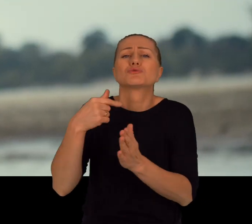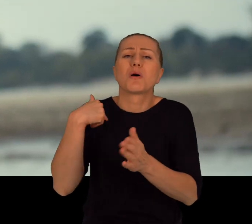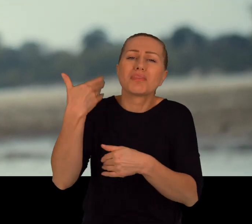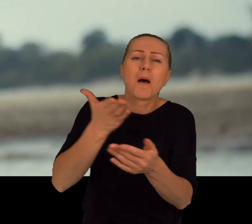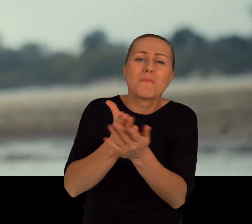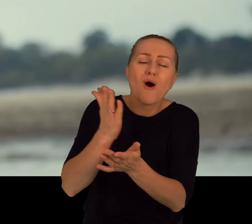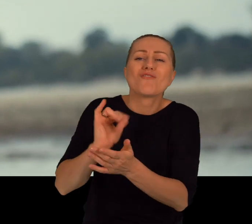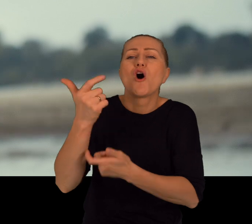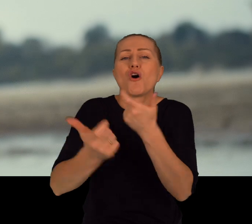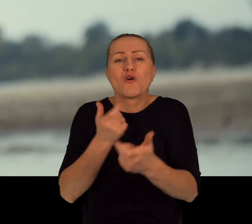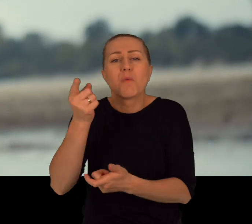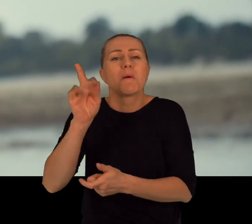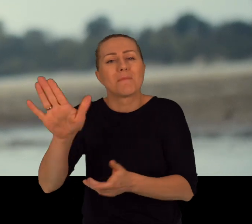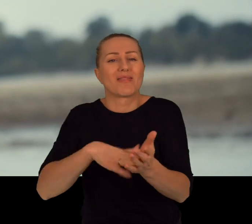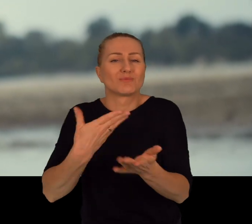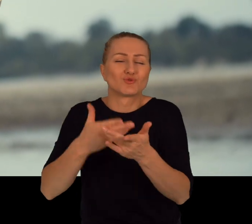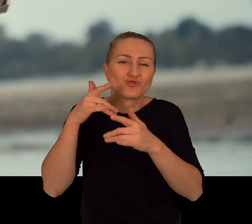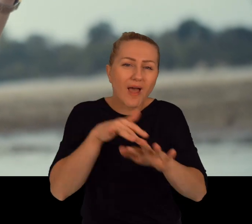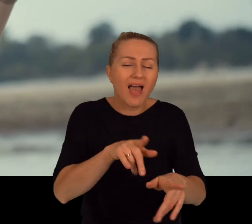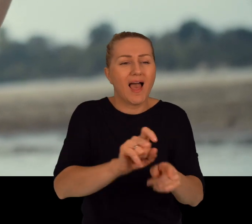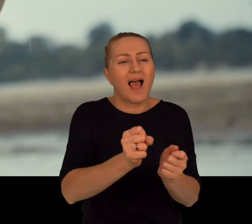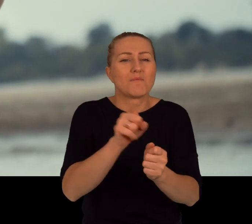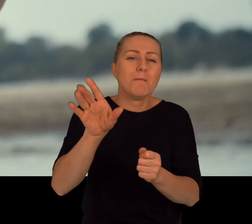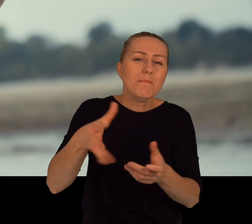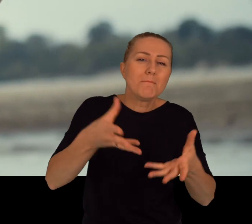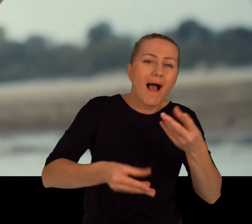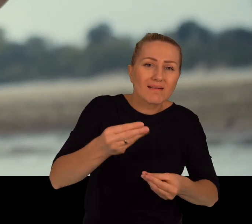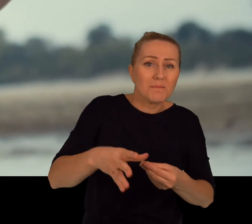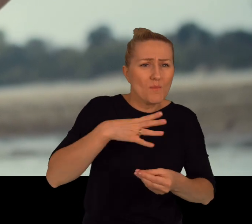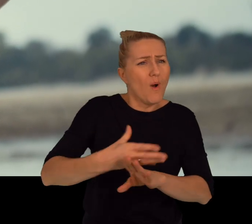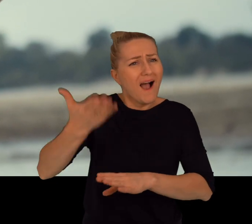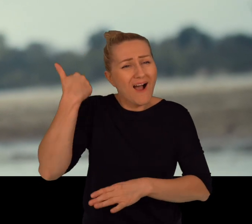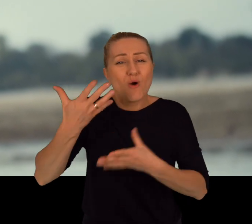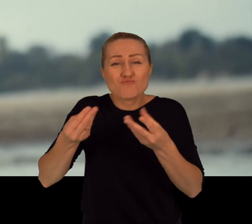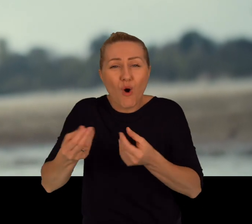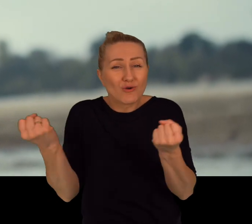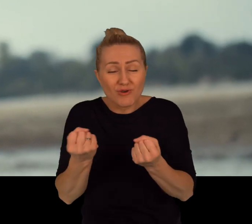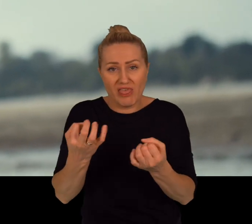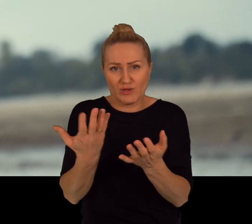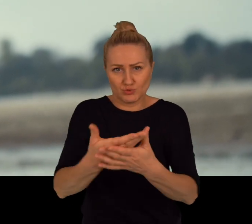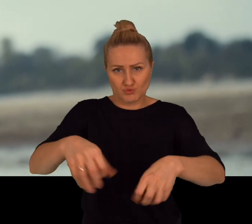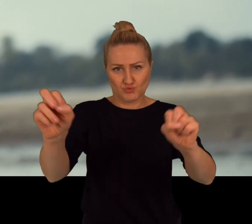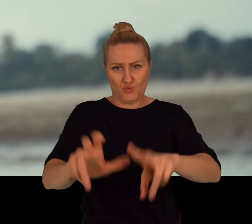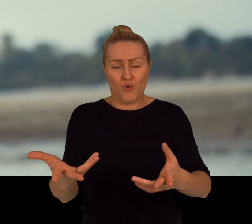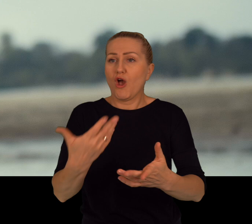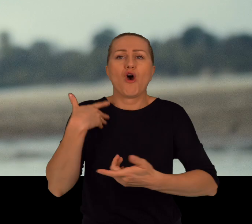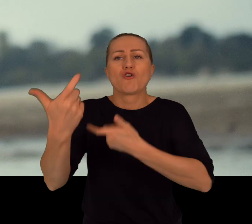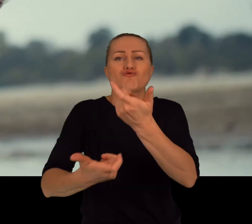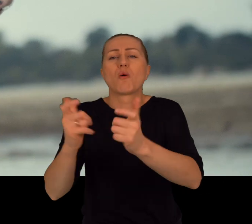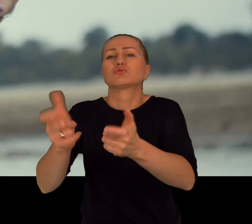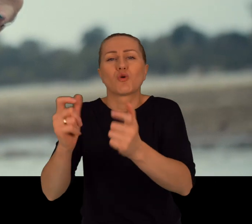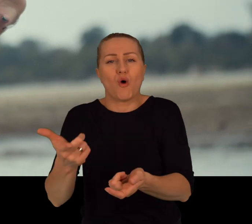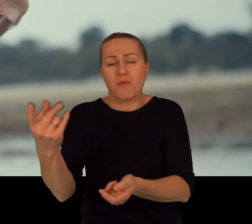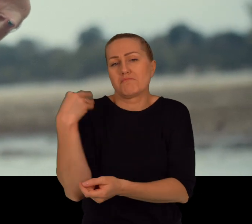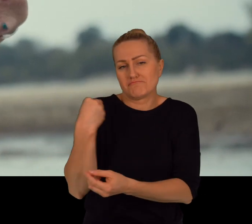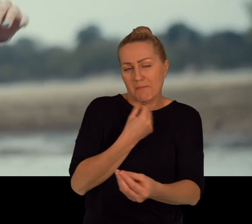to możemy zrobić, bo my tu mamy taką rzeczkę, a tutaj jest właśnie takie małe bagienko i ono zawsze było mokre, a teraz nagle wyschło i co my możemy zrobić, nie?